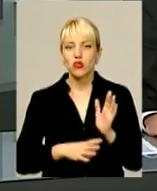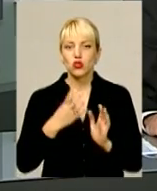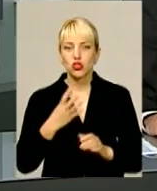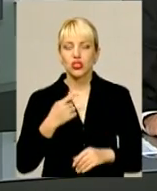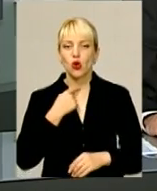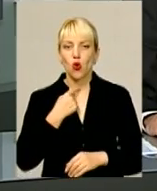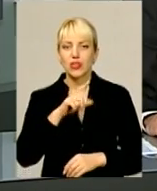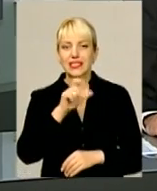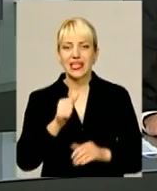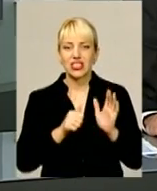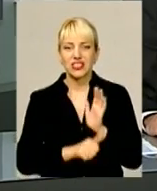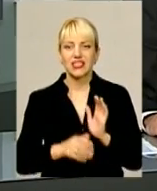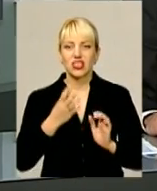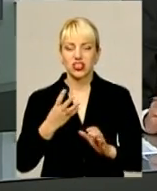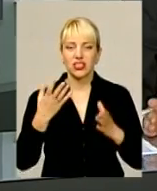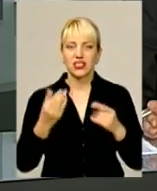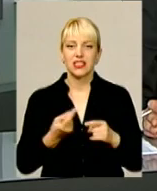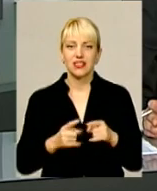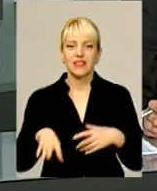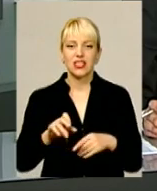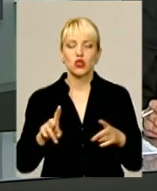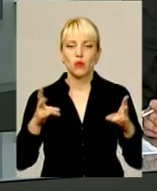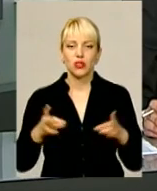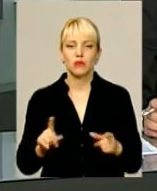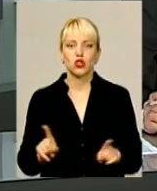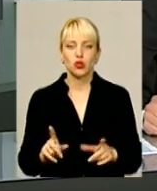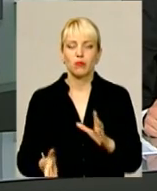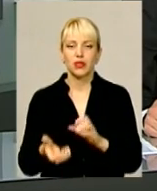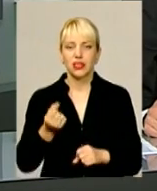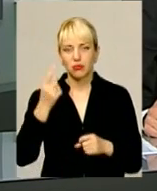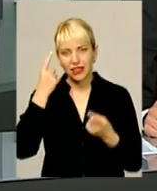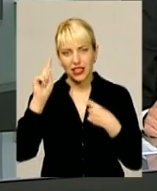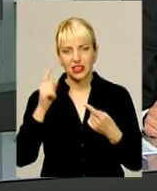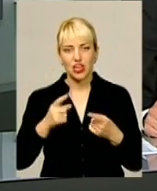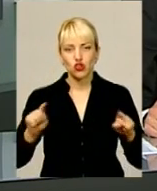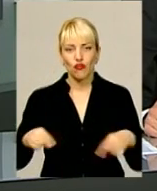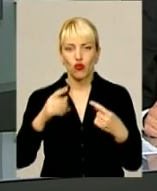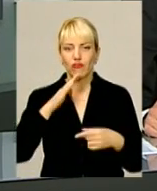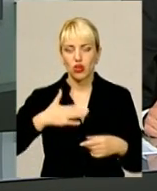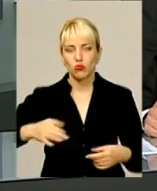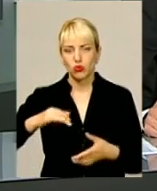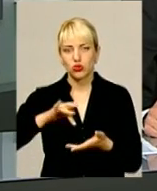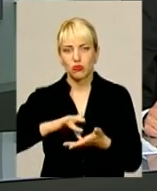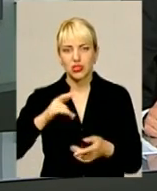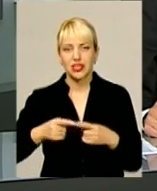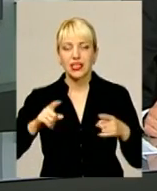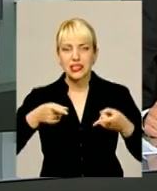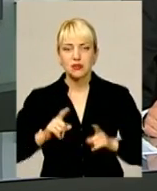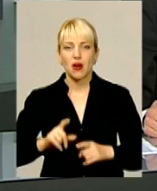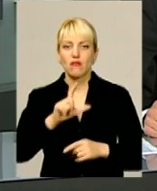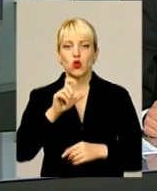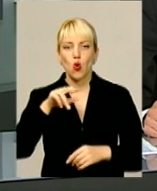голоси за 64 дні. Це все, що потрібно, аби підтримати ідею створення в нашому обласному центрі справжнього